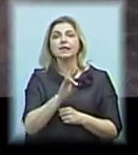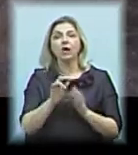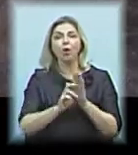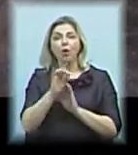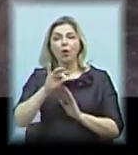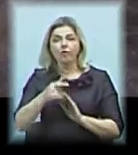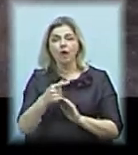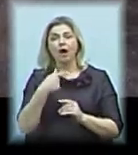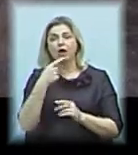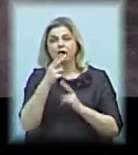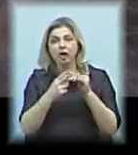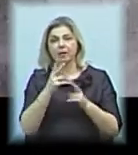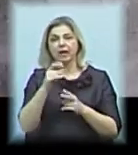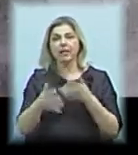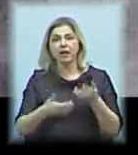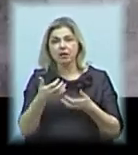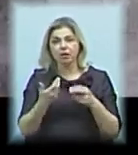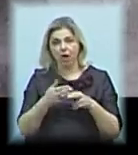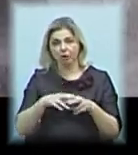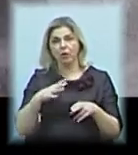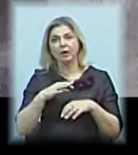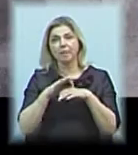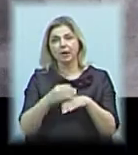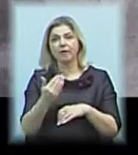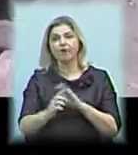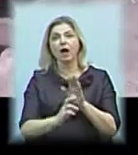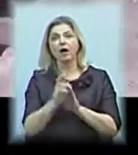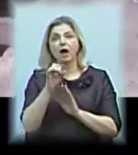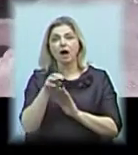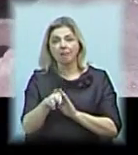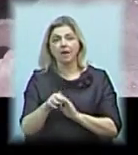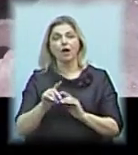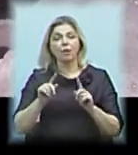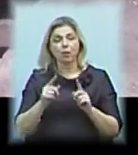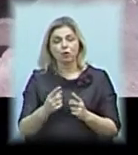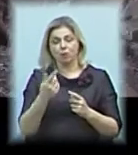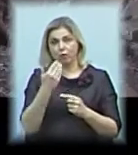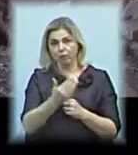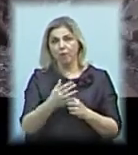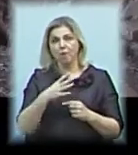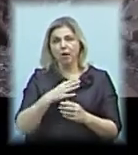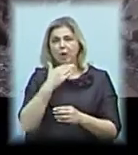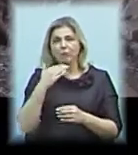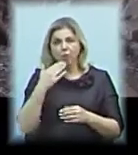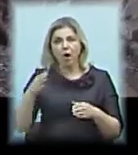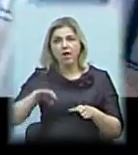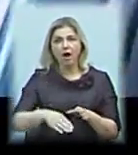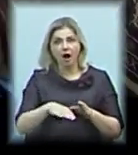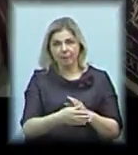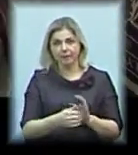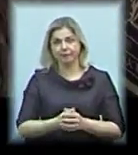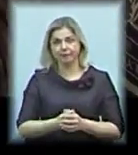скаржаться на розкопки, що відбувались у їхньому храмі. Чому підлогу у будівлі, який понад 130 років, крита ямами – далі у випуску.